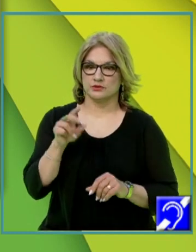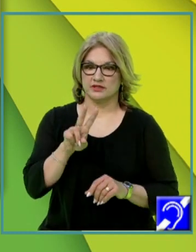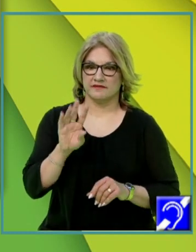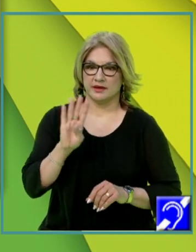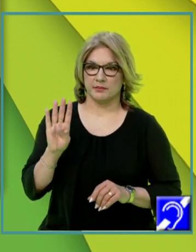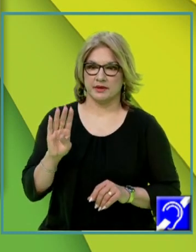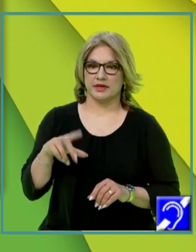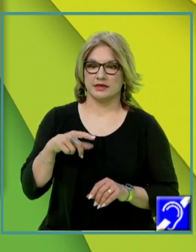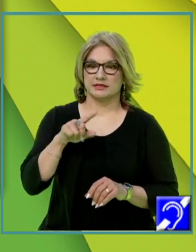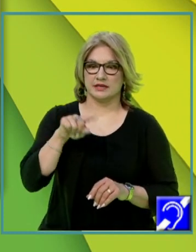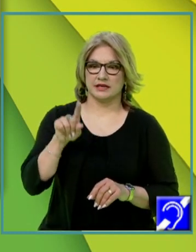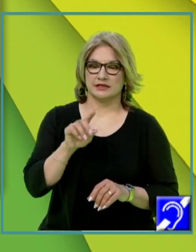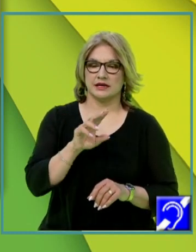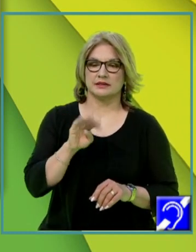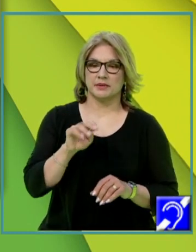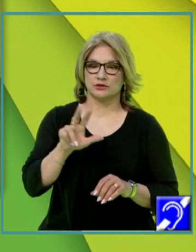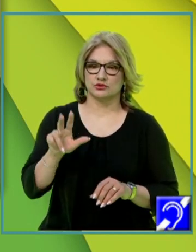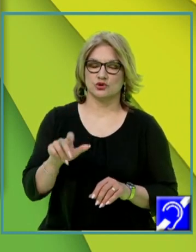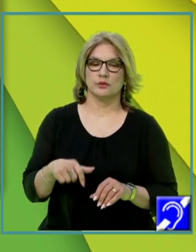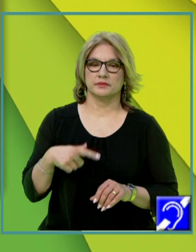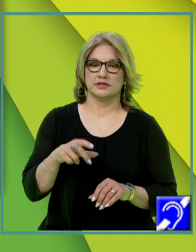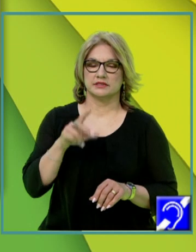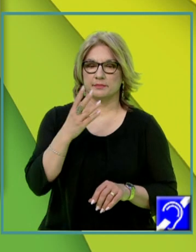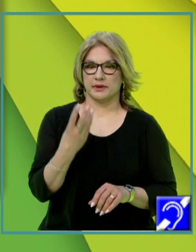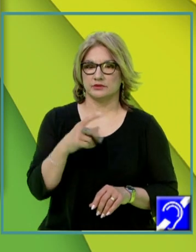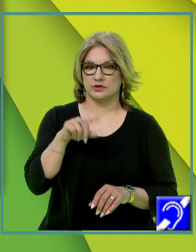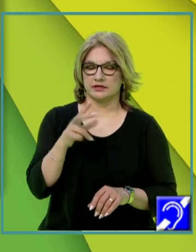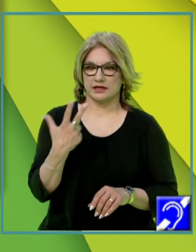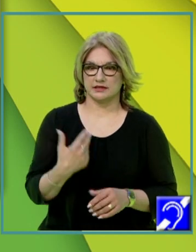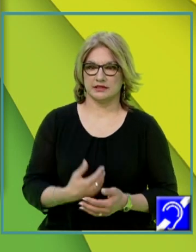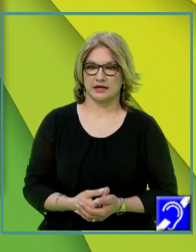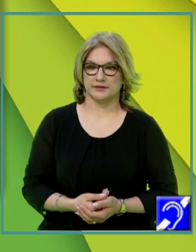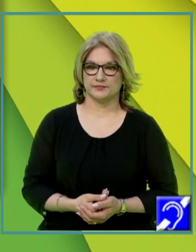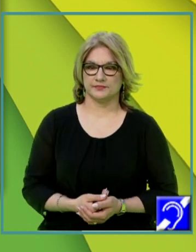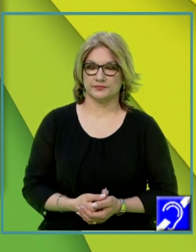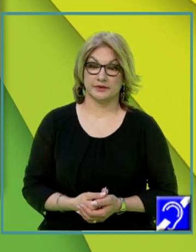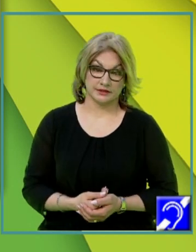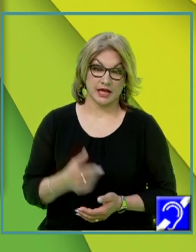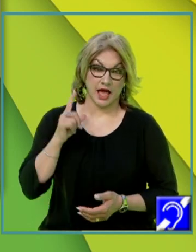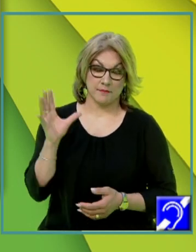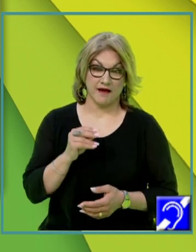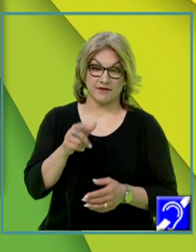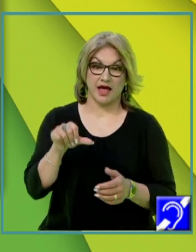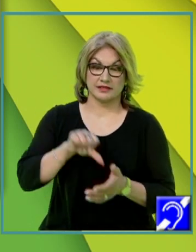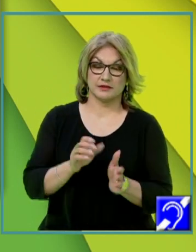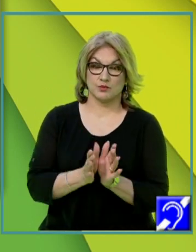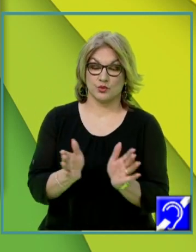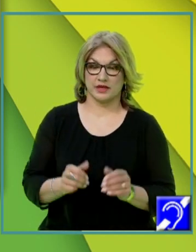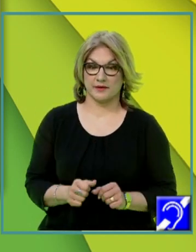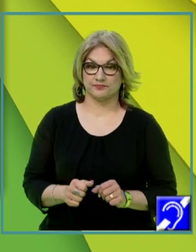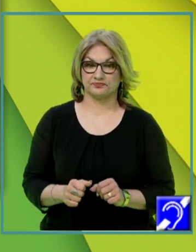este radical din 48, 16 pe ori 3, deci este 4 radical din 3. Am aflat muchia, nu? Pe VB.